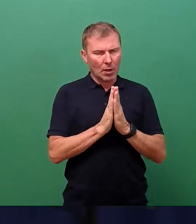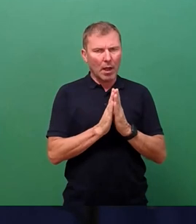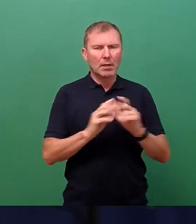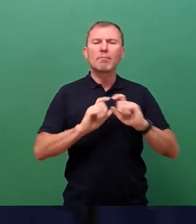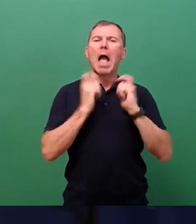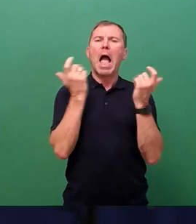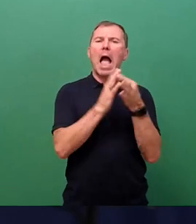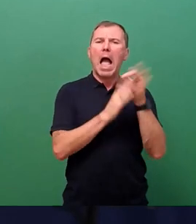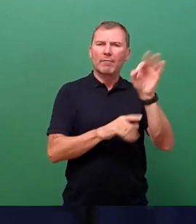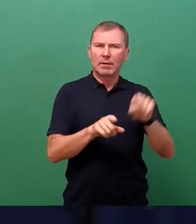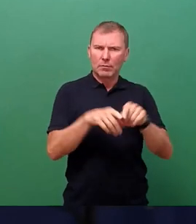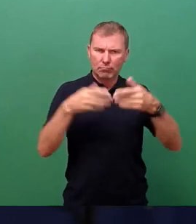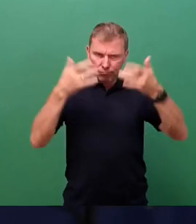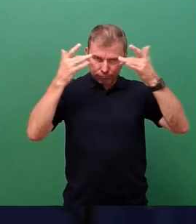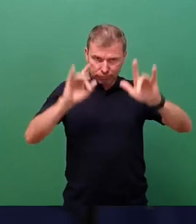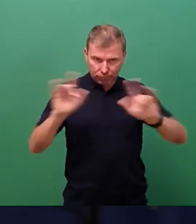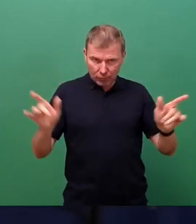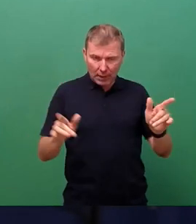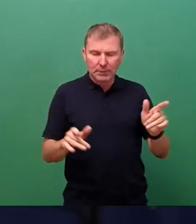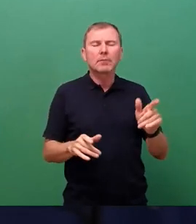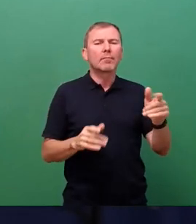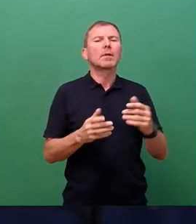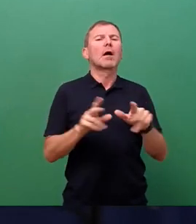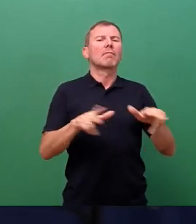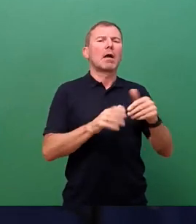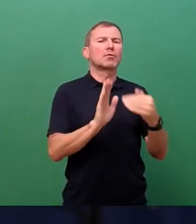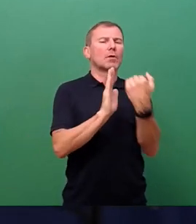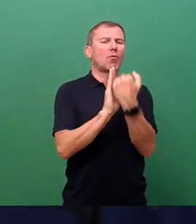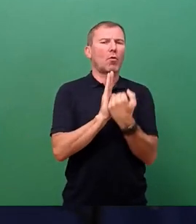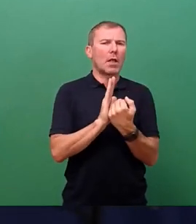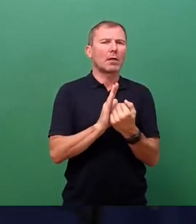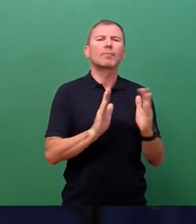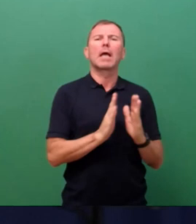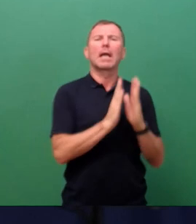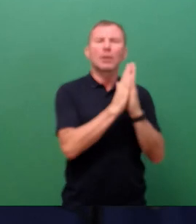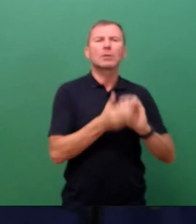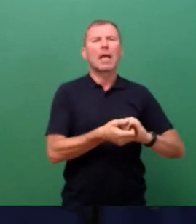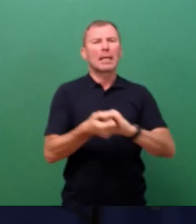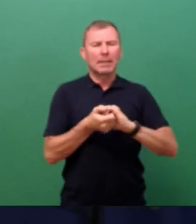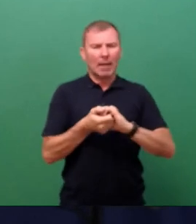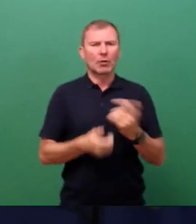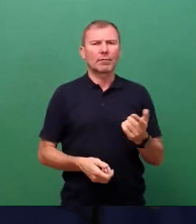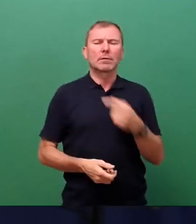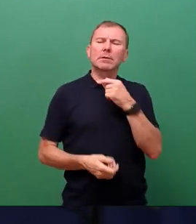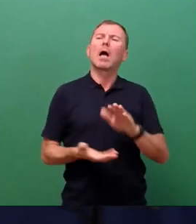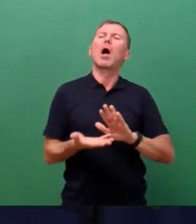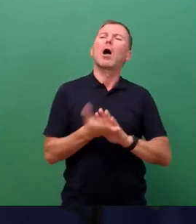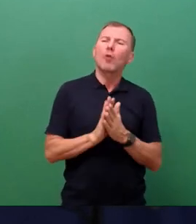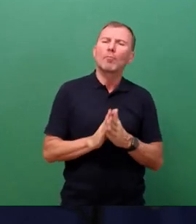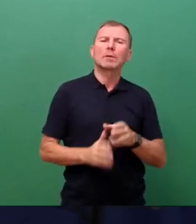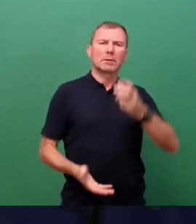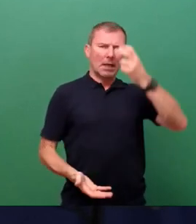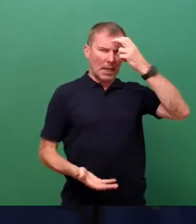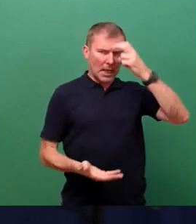ausdrücklich in der Verwaltungsvorlage, der Begründung ausgeführt, sowohl Kirchen als auch Gewerkschaften diesen Kompromiss mit der einen stadtweiten